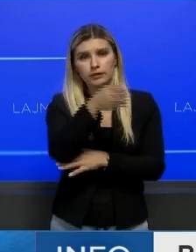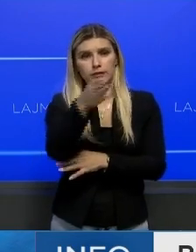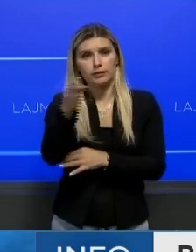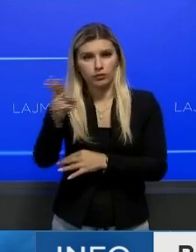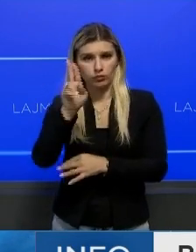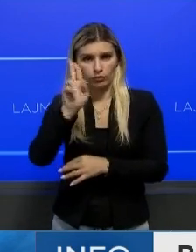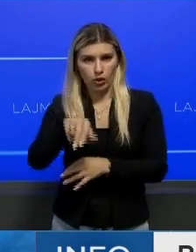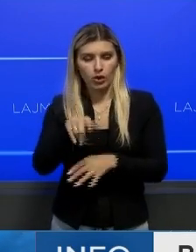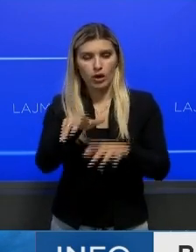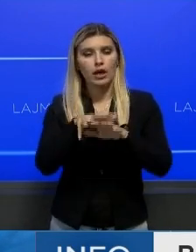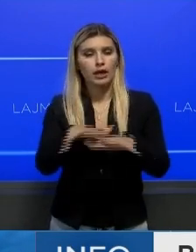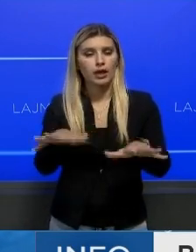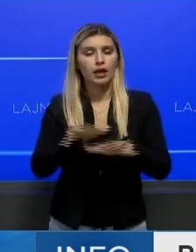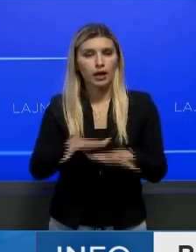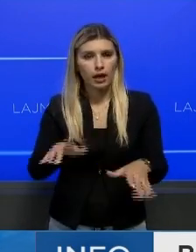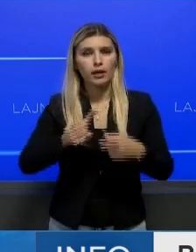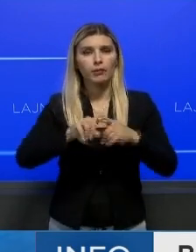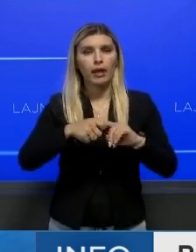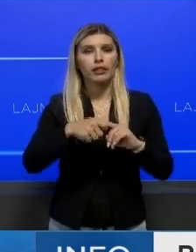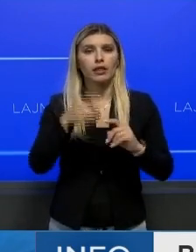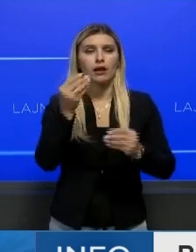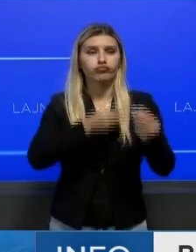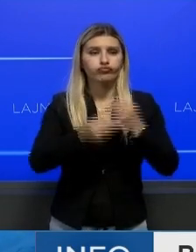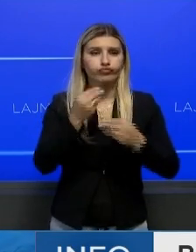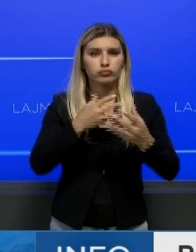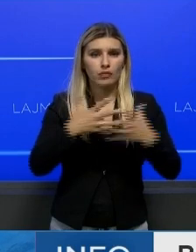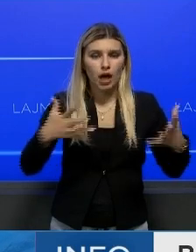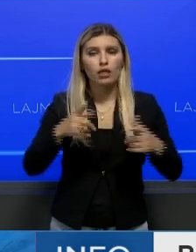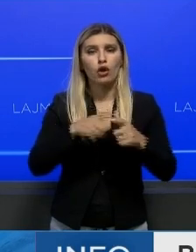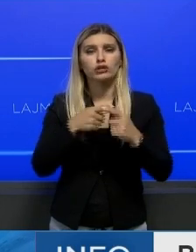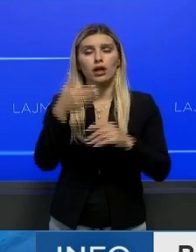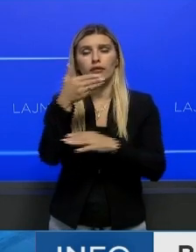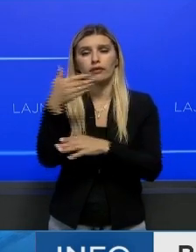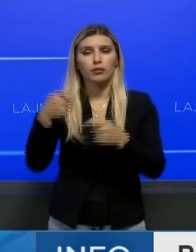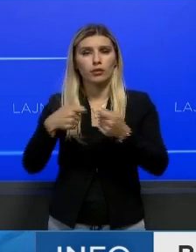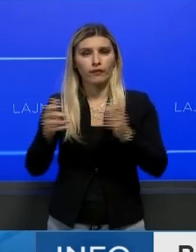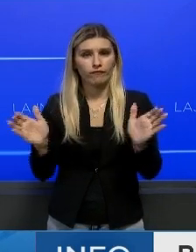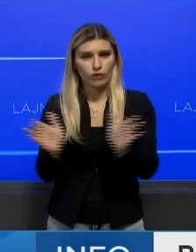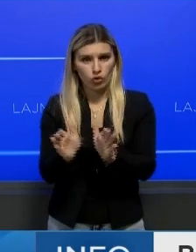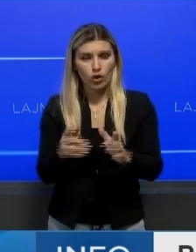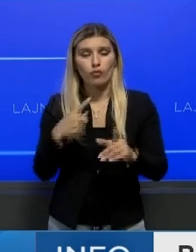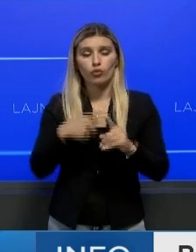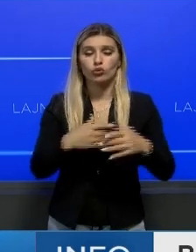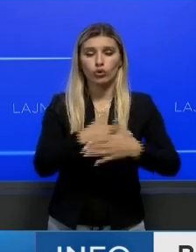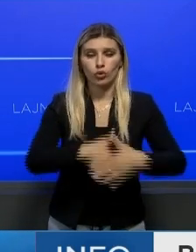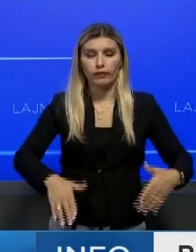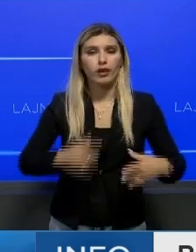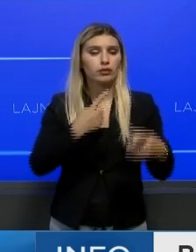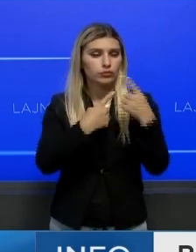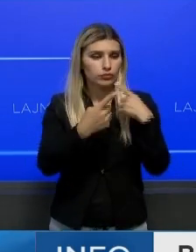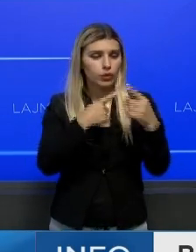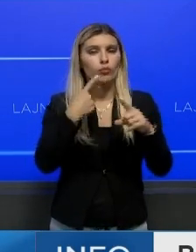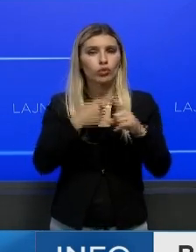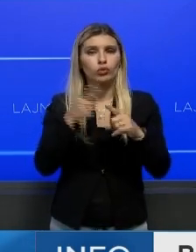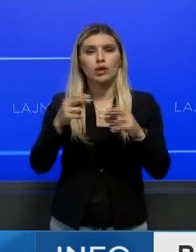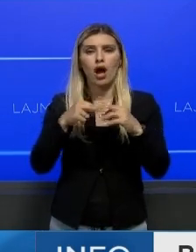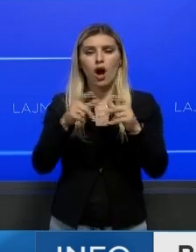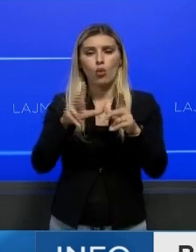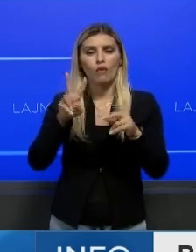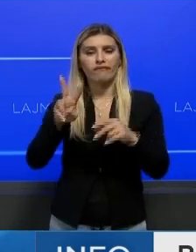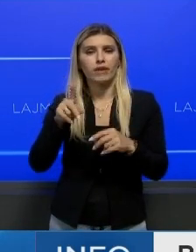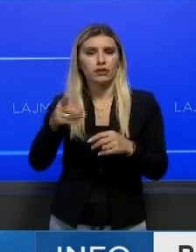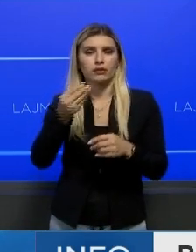që i përmenda rjetin e shizve me pakicë, por edhe konsultimet e afurta me Doganën, me AUV-in, me institucionet tjera